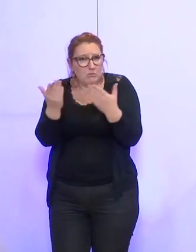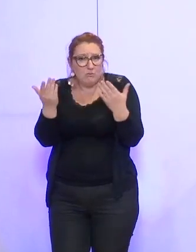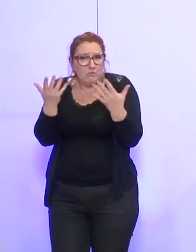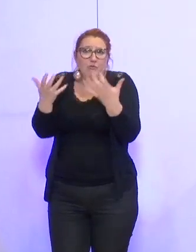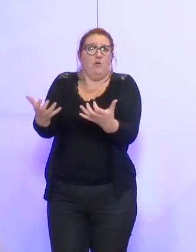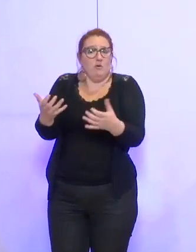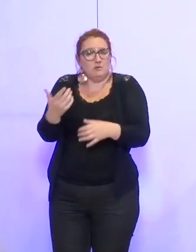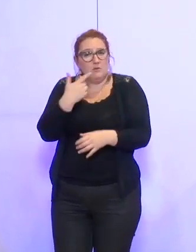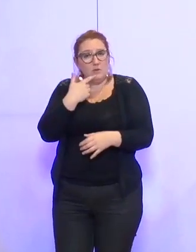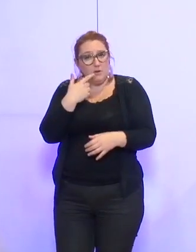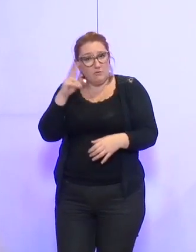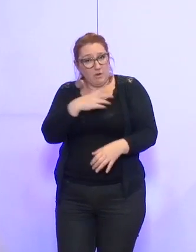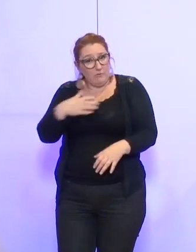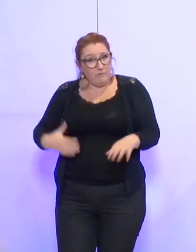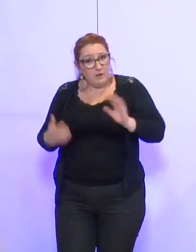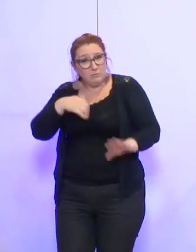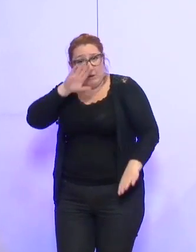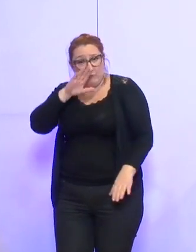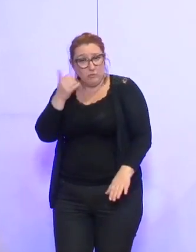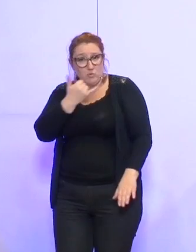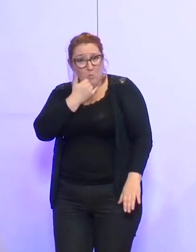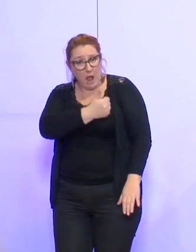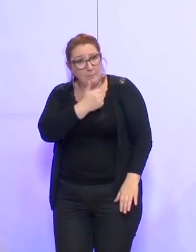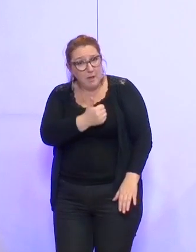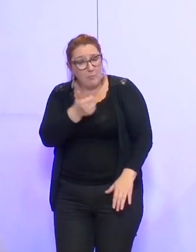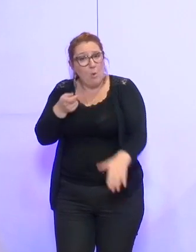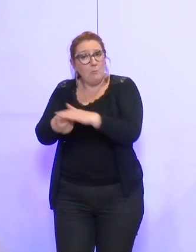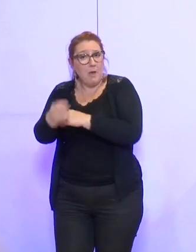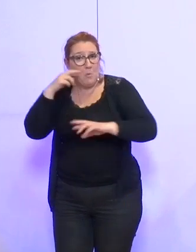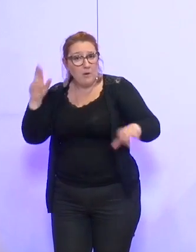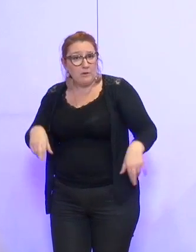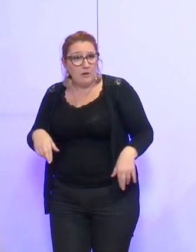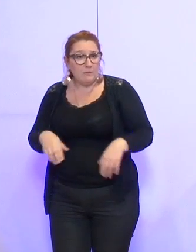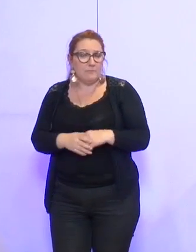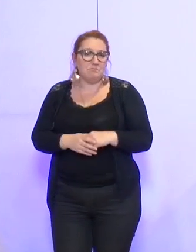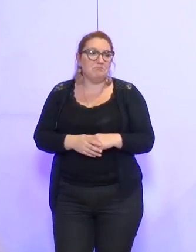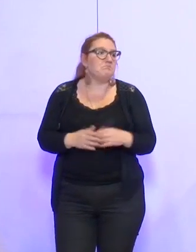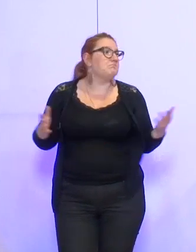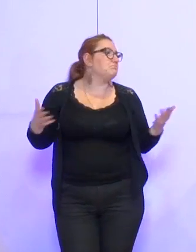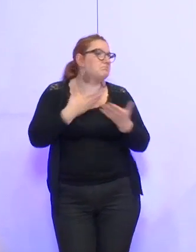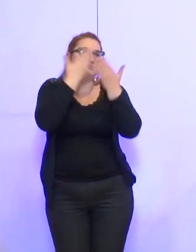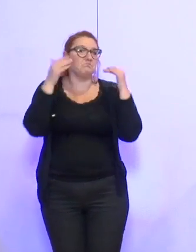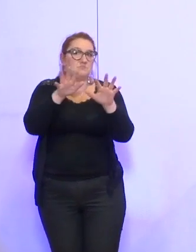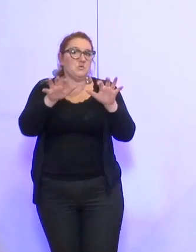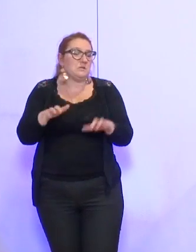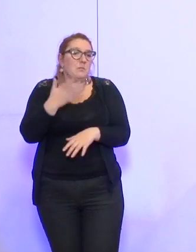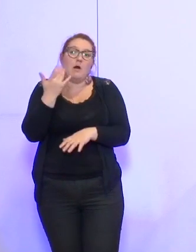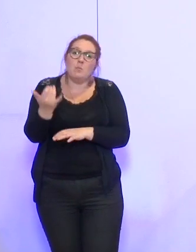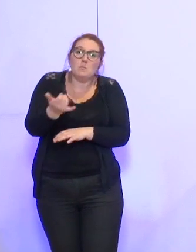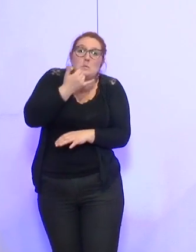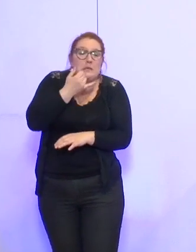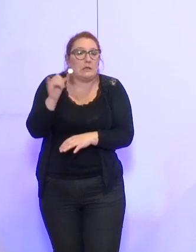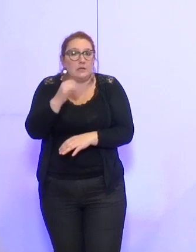dire si c'est la commune qui a payé à tort ? Je ne sais pas si c'est la commune qui a payé à tort. Ce qui est sûr, c'est que